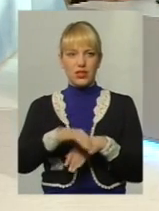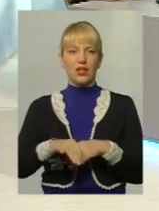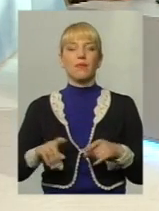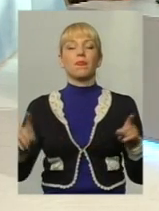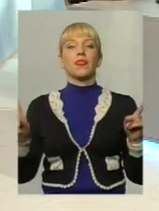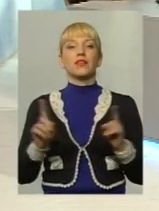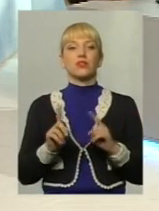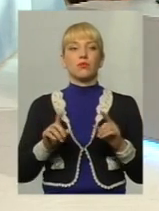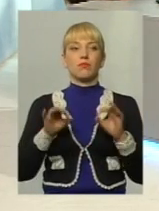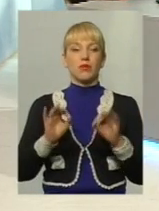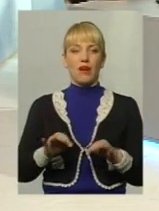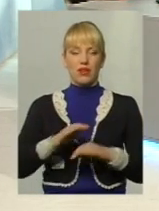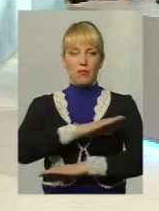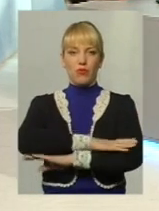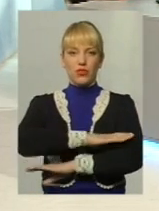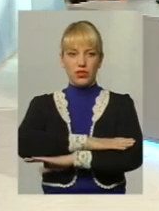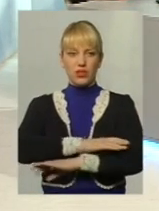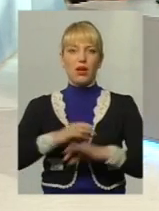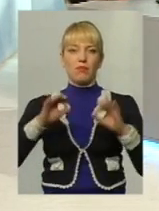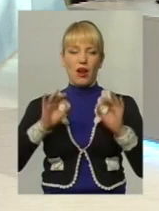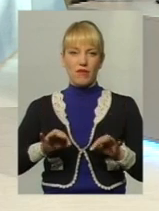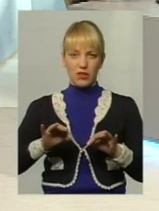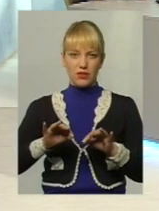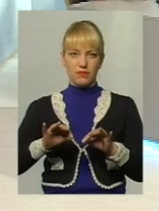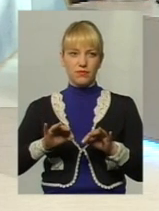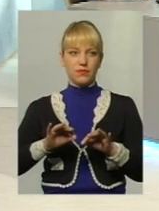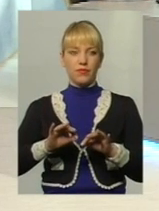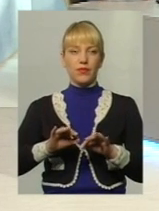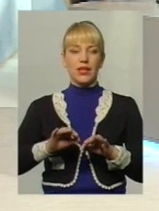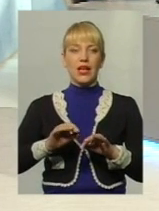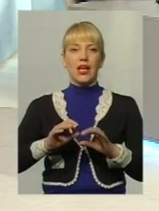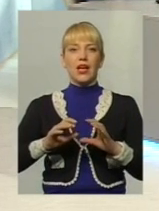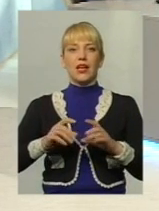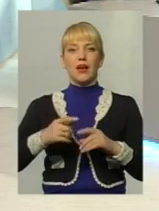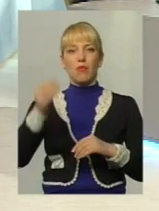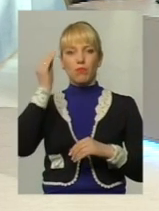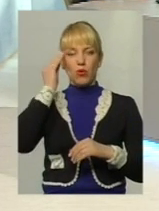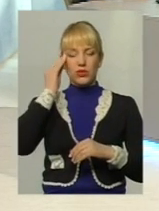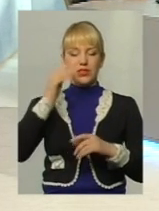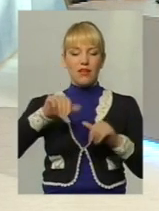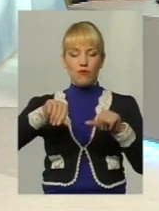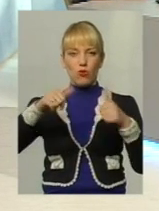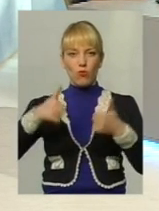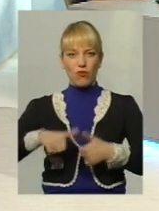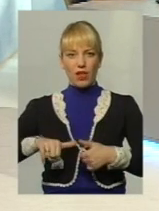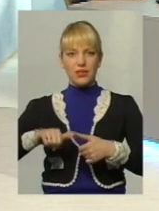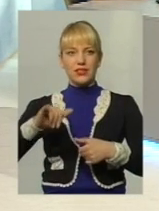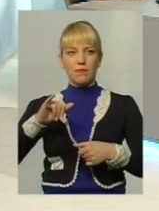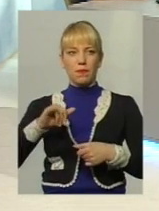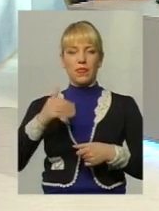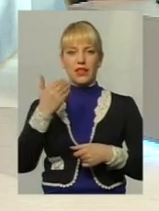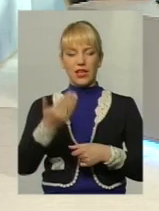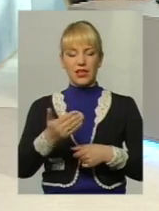щоб правильна поведінка, правильна світоглядна позиція формувалася і в